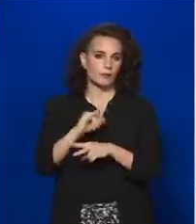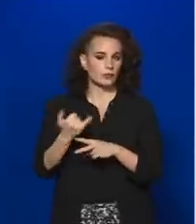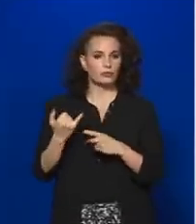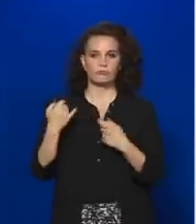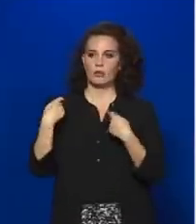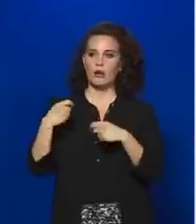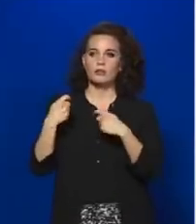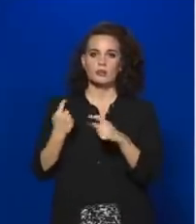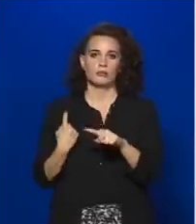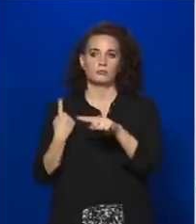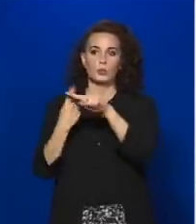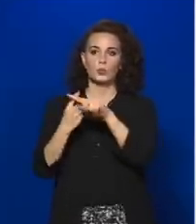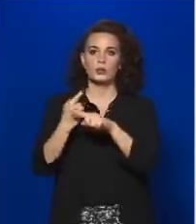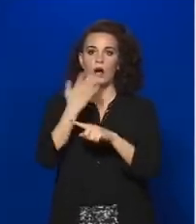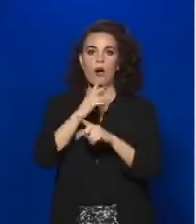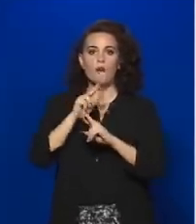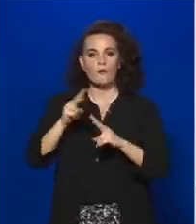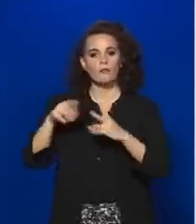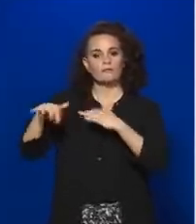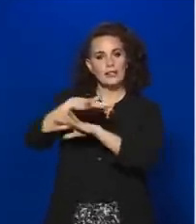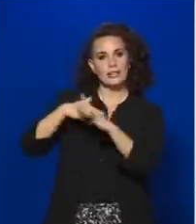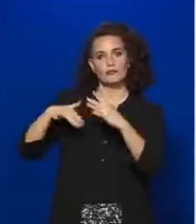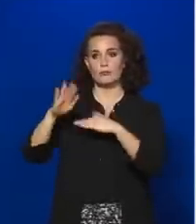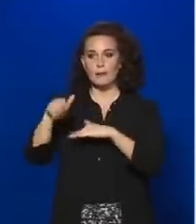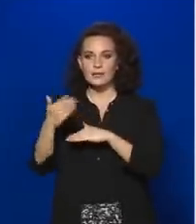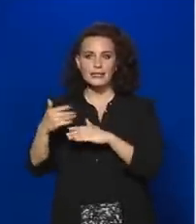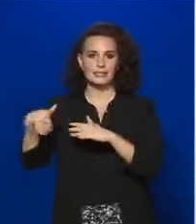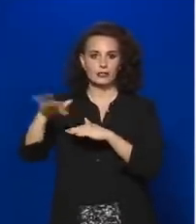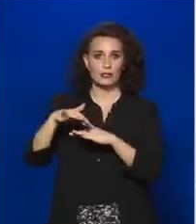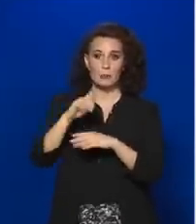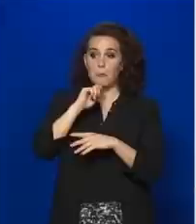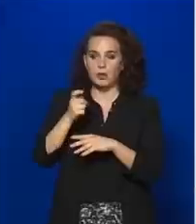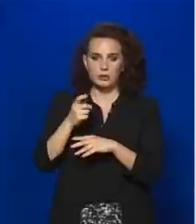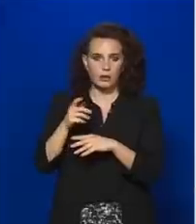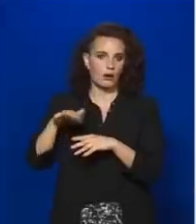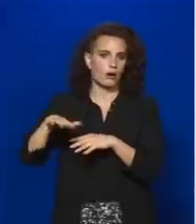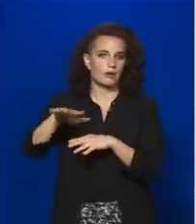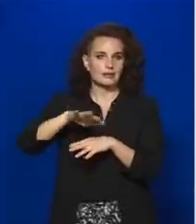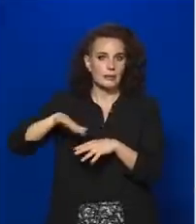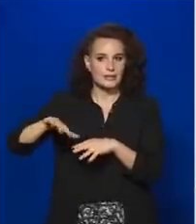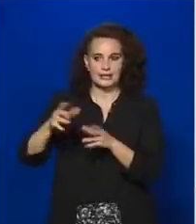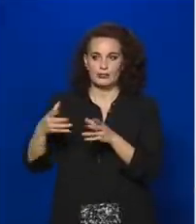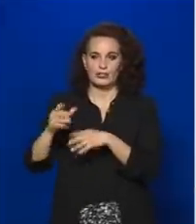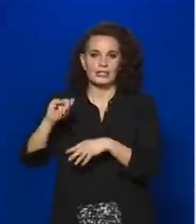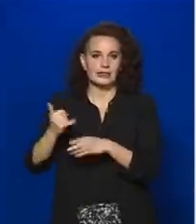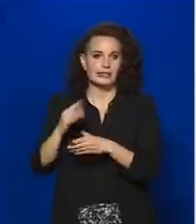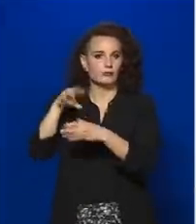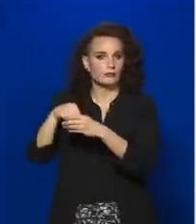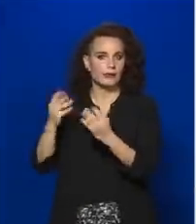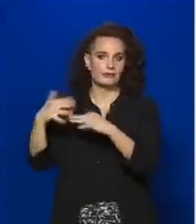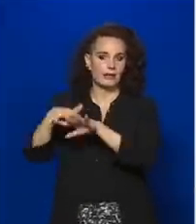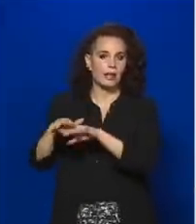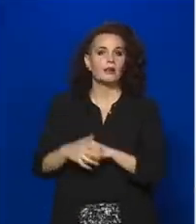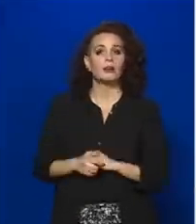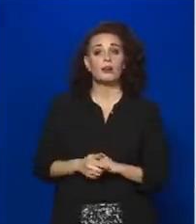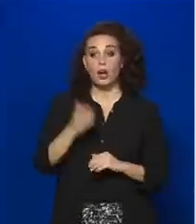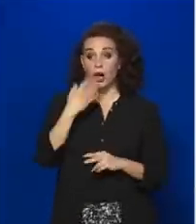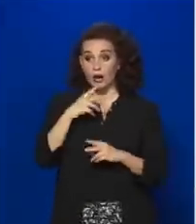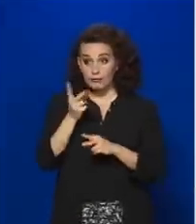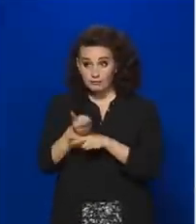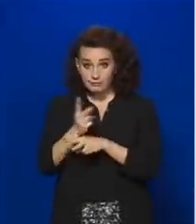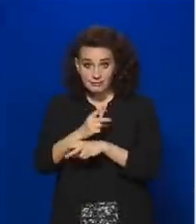vannak nemzetiségei, ezen belül van egy jelentős magyar nemzetiség, hogyha egy állam gyenge, különösen, hogyha